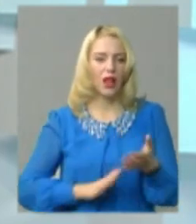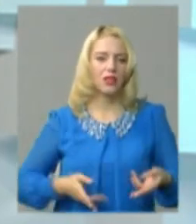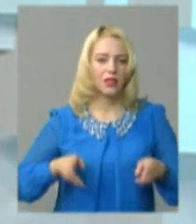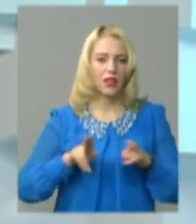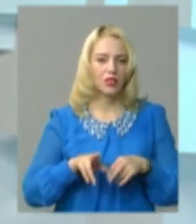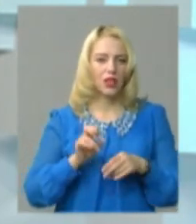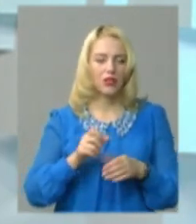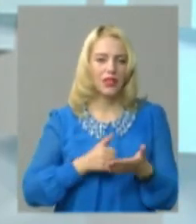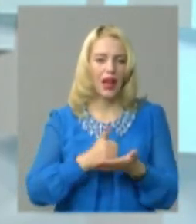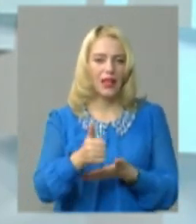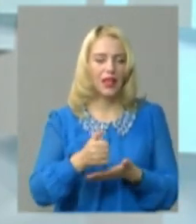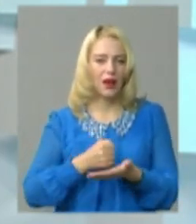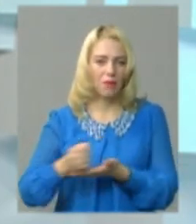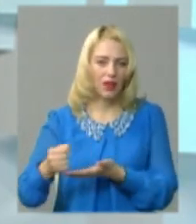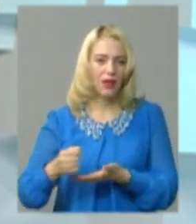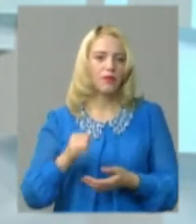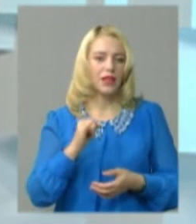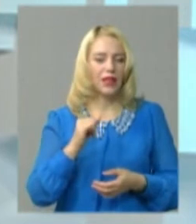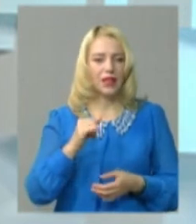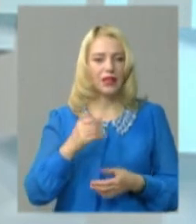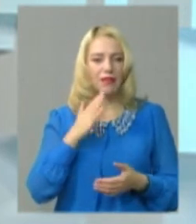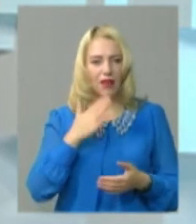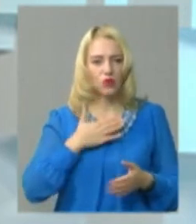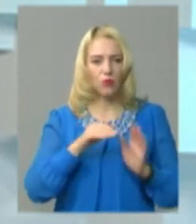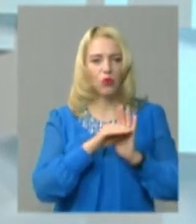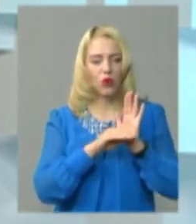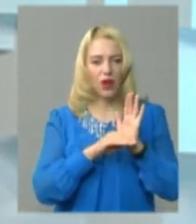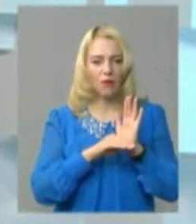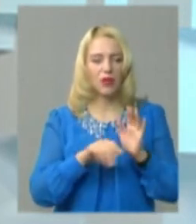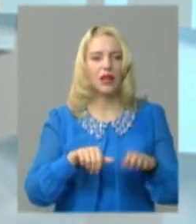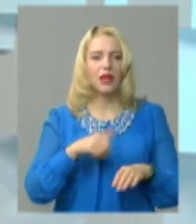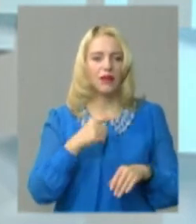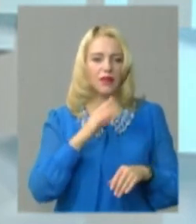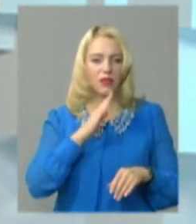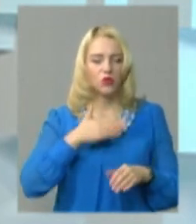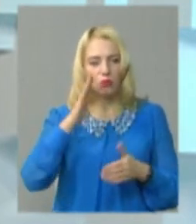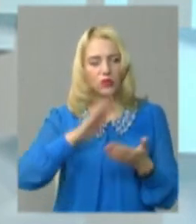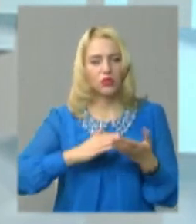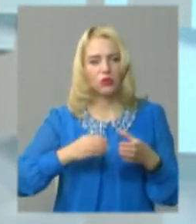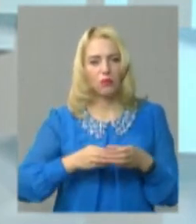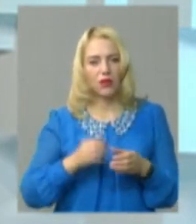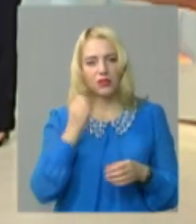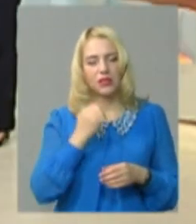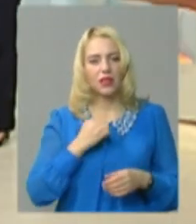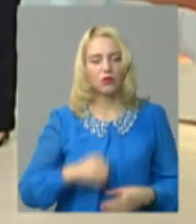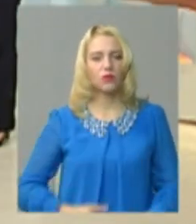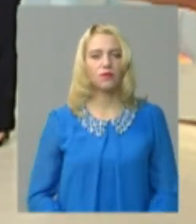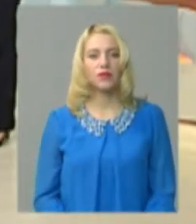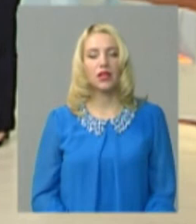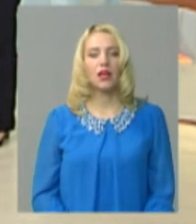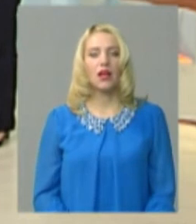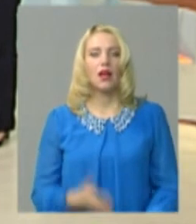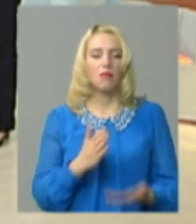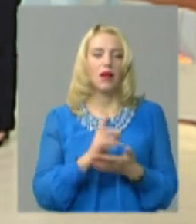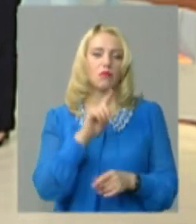залишаються, як то кажуть, лідерами ідеології нашої програми, нашої політичної партії. Дякую. І